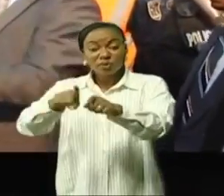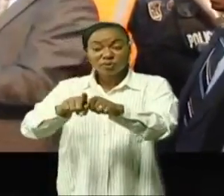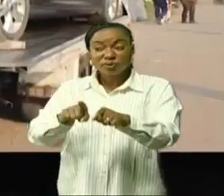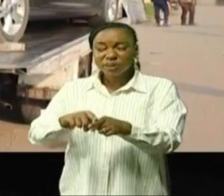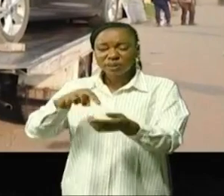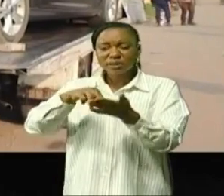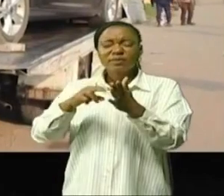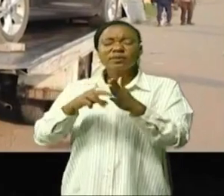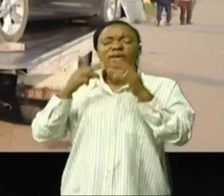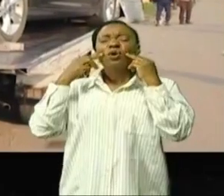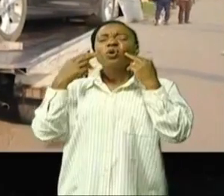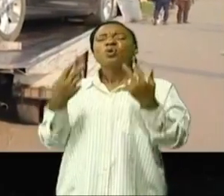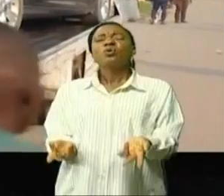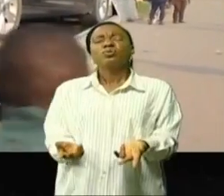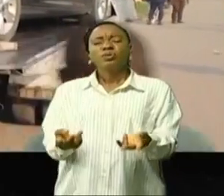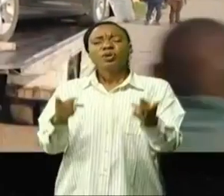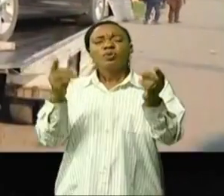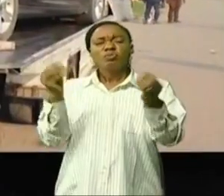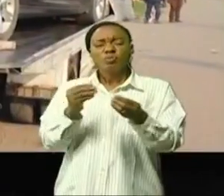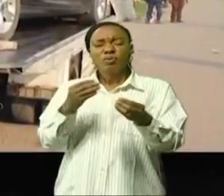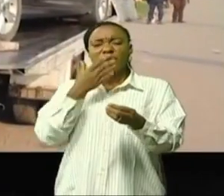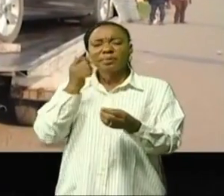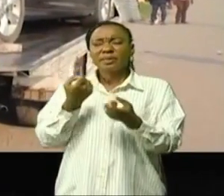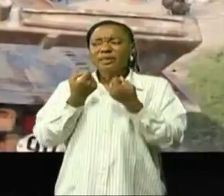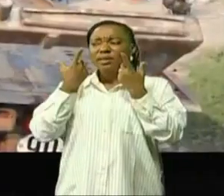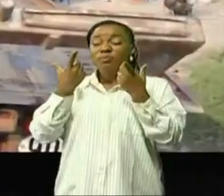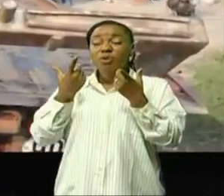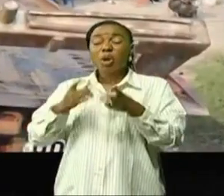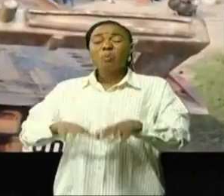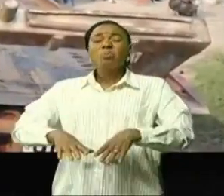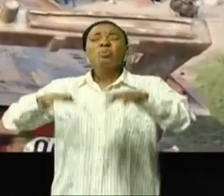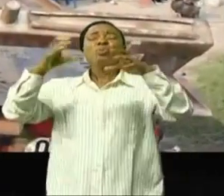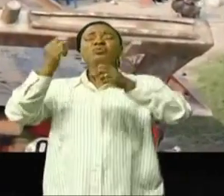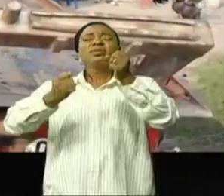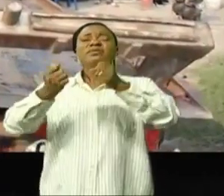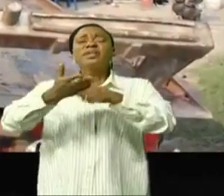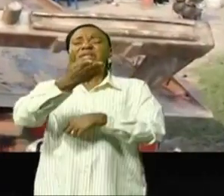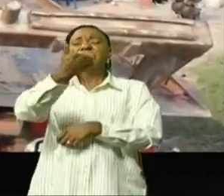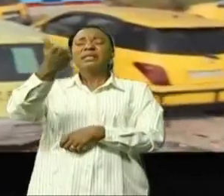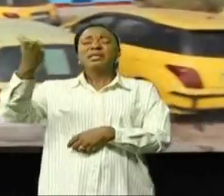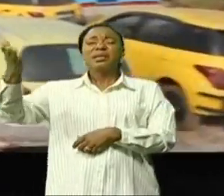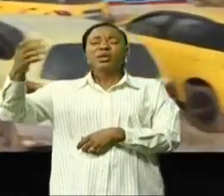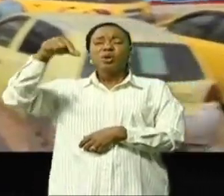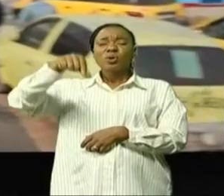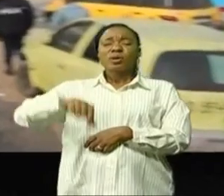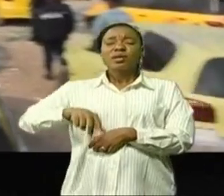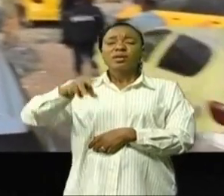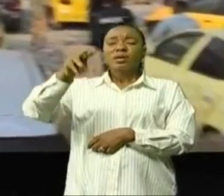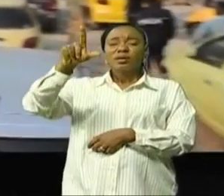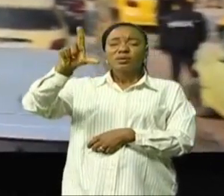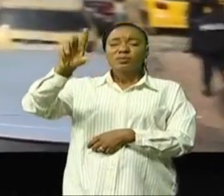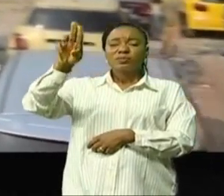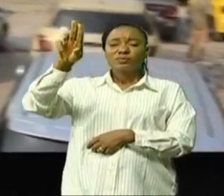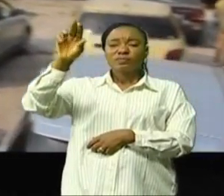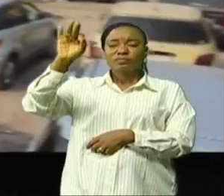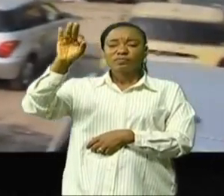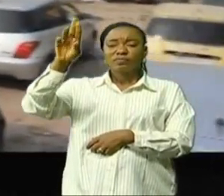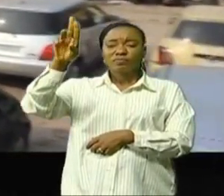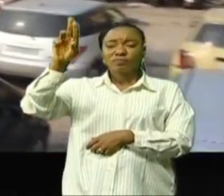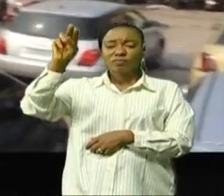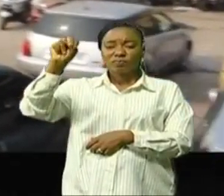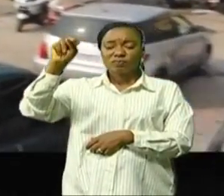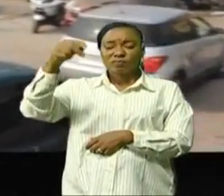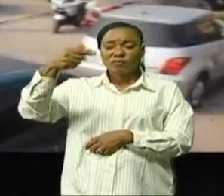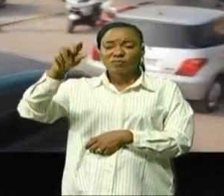déplorable. Il surprend qu'entre toute attente une fourrière au camp de'Oufungula remplit des véhicules rémorqués à partir de